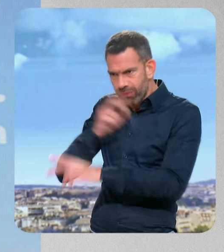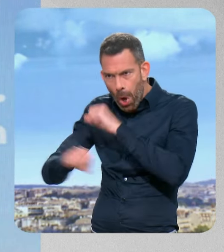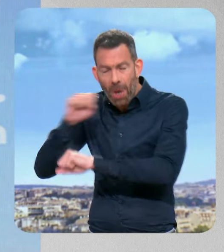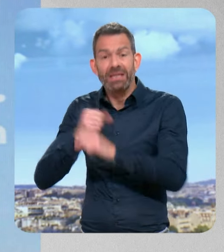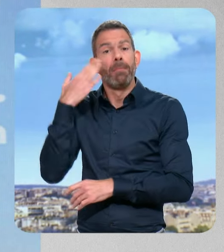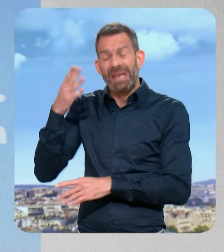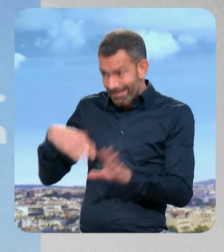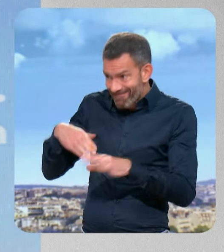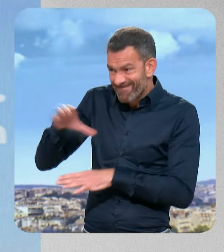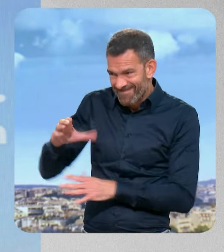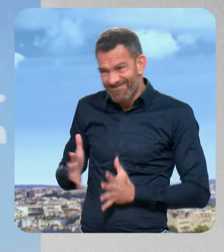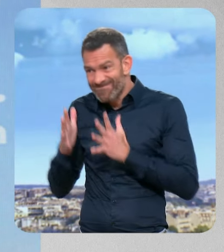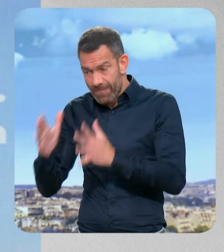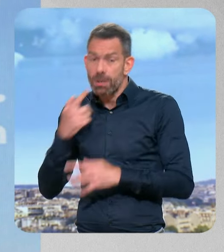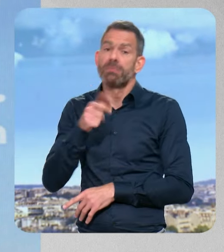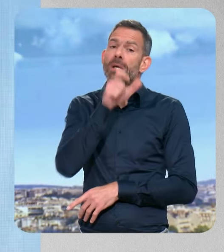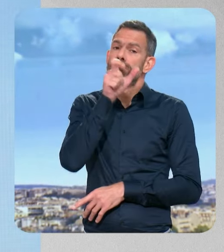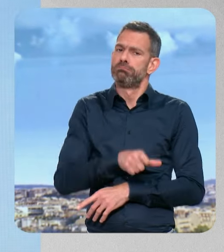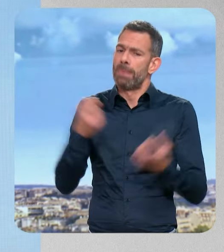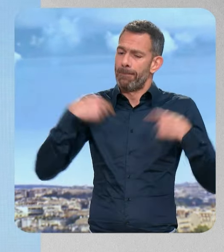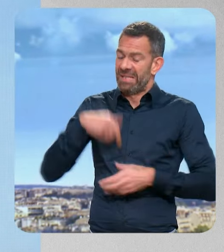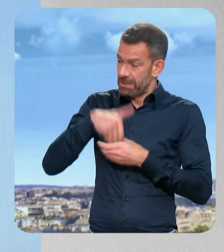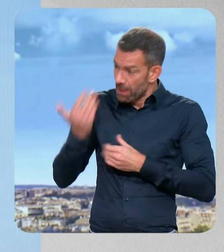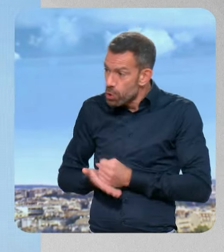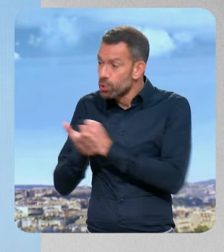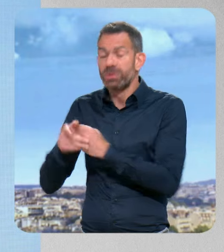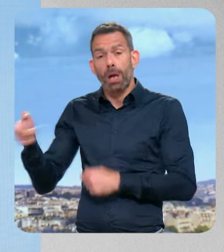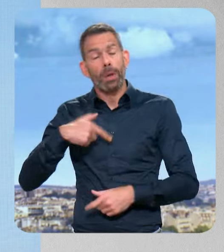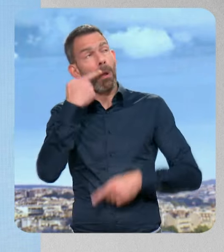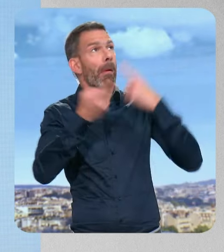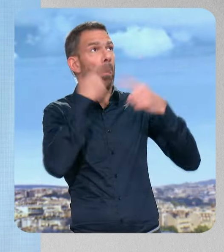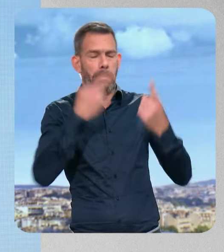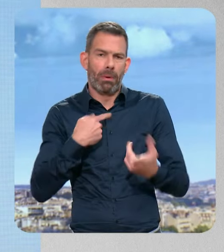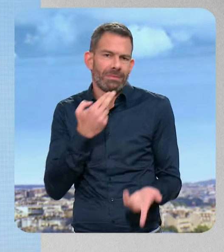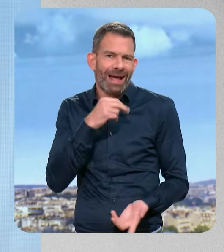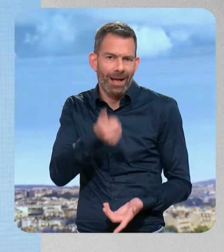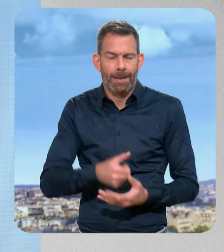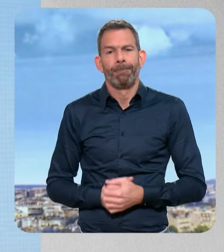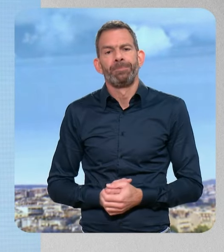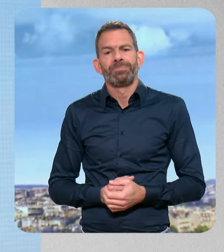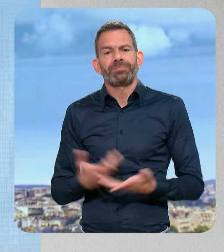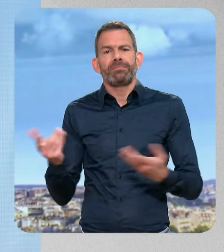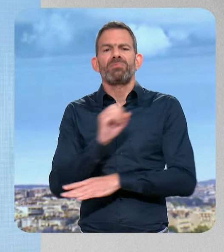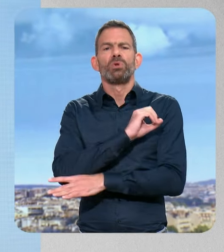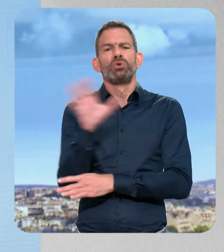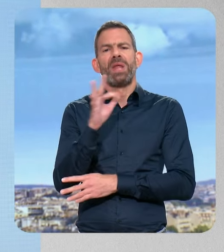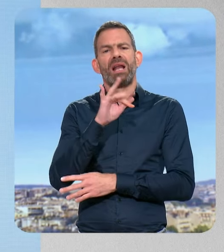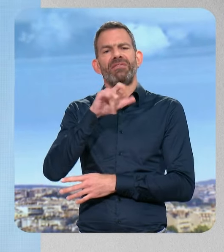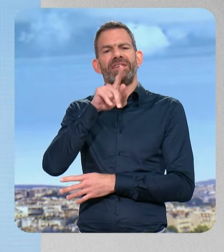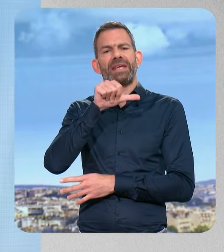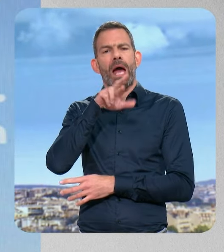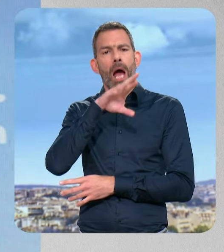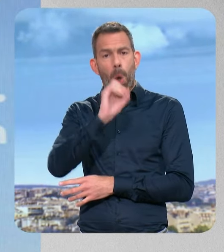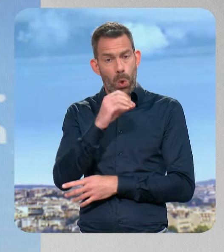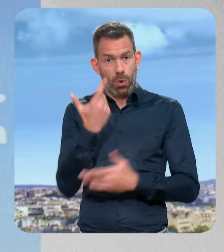'Intérieur sera à ses côtés. Les incantations, ça ne sert à rien. Je ne pas si vous avez lu cet article à la une de nos confrères du Figaro ce matin. Les